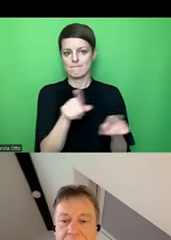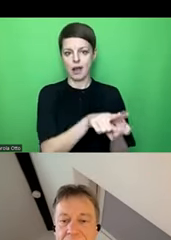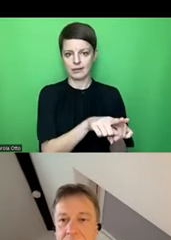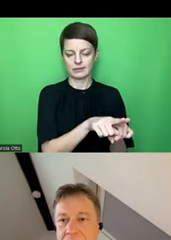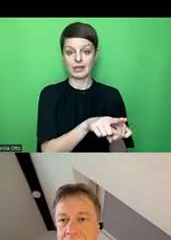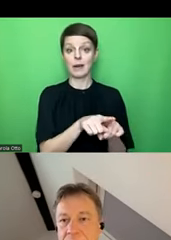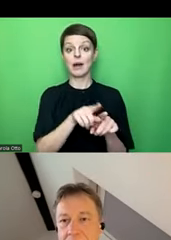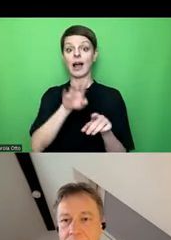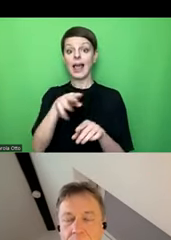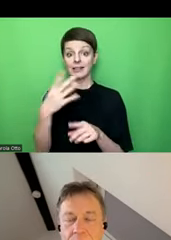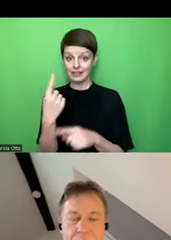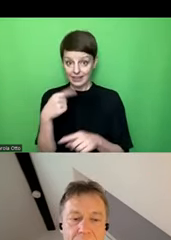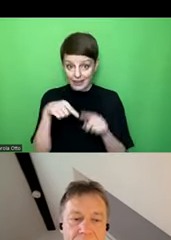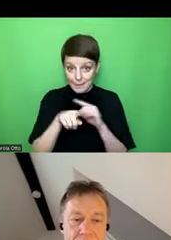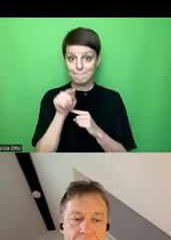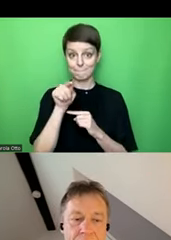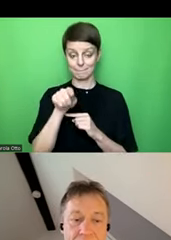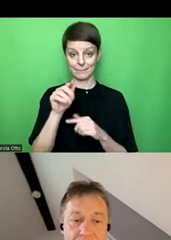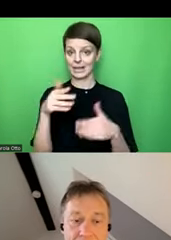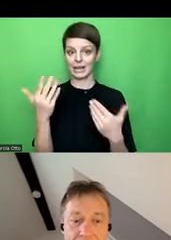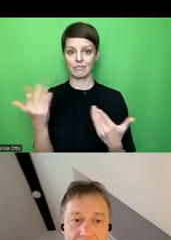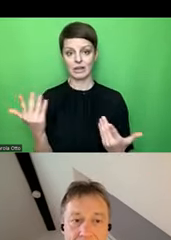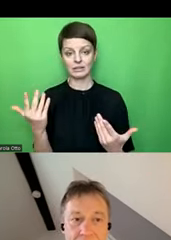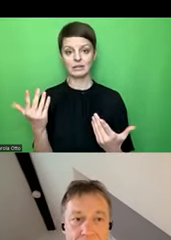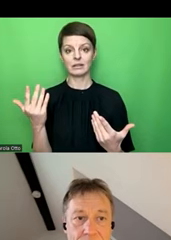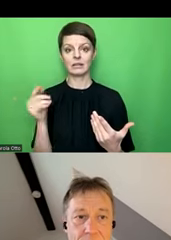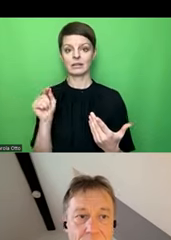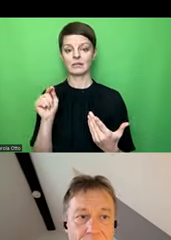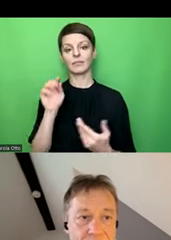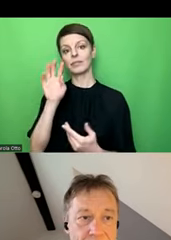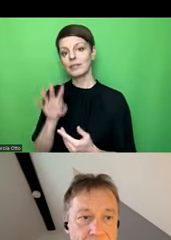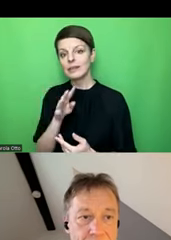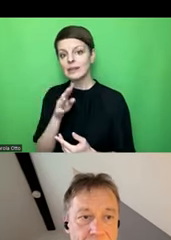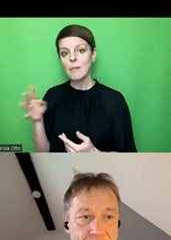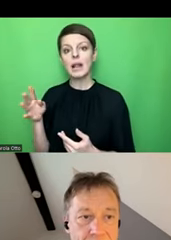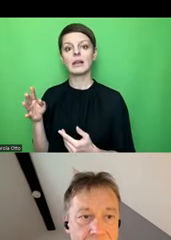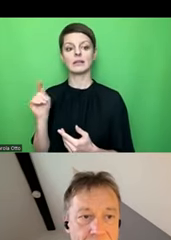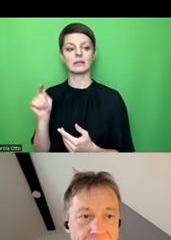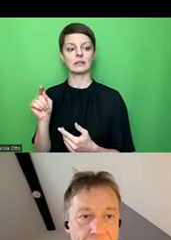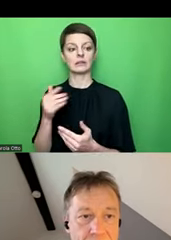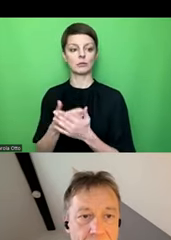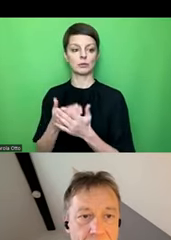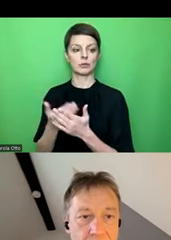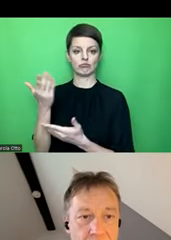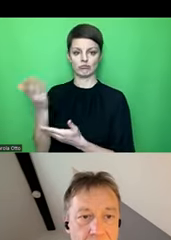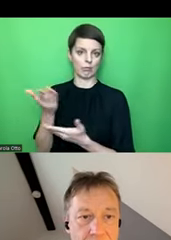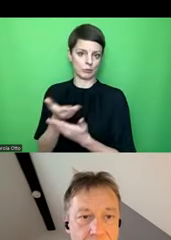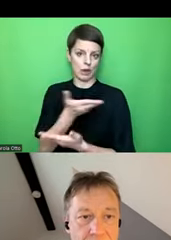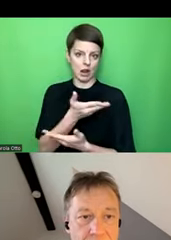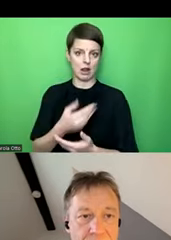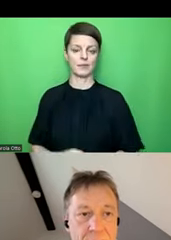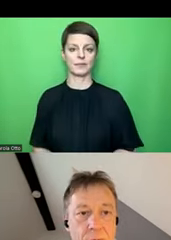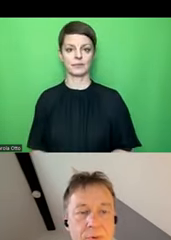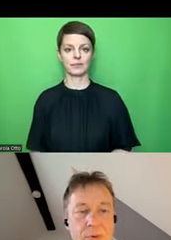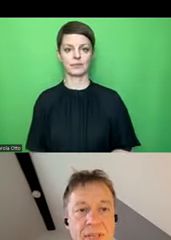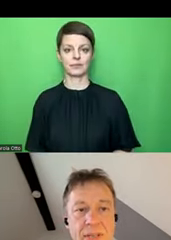in Excel selber gibt es auch die Möglichkeit, Tabellen, also so etwas, was man hier sieht, also